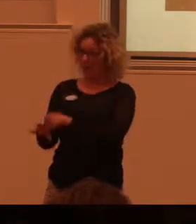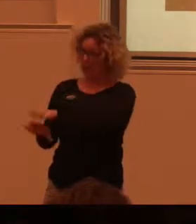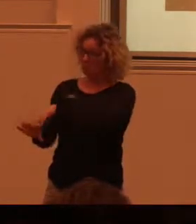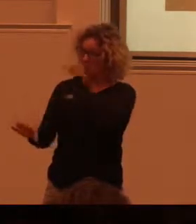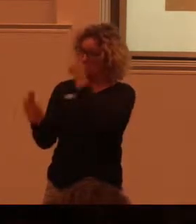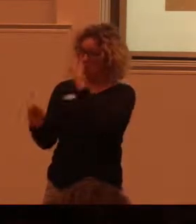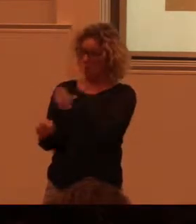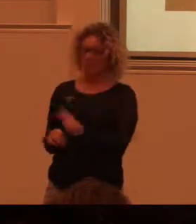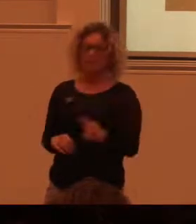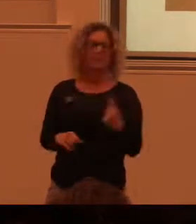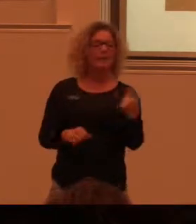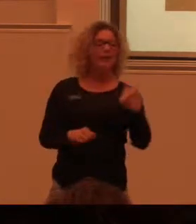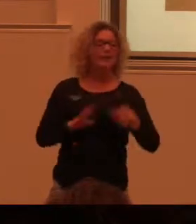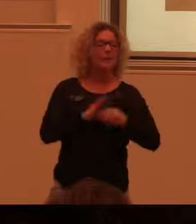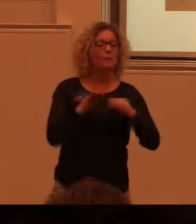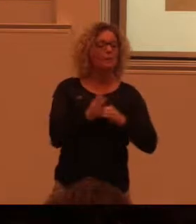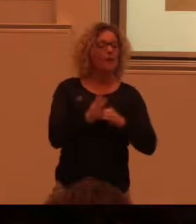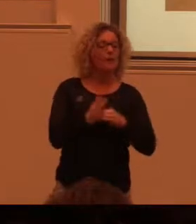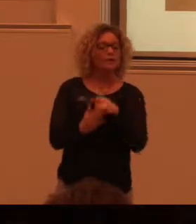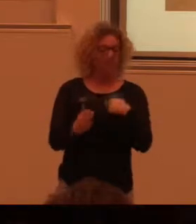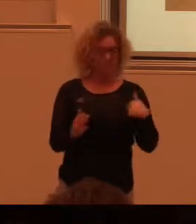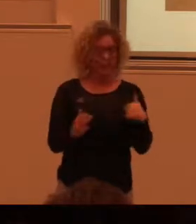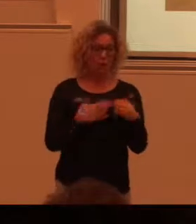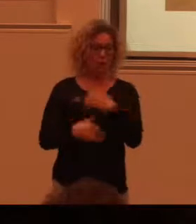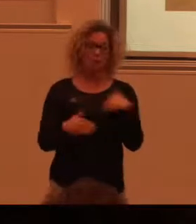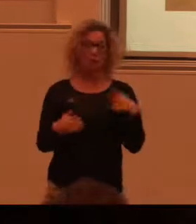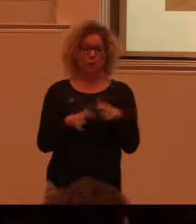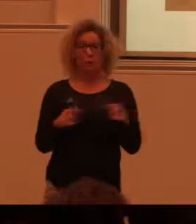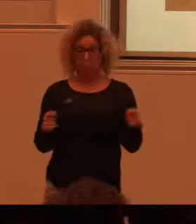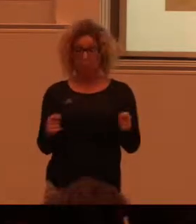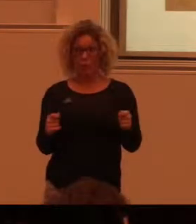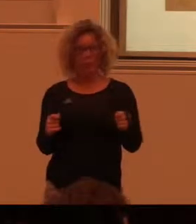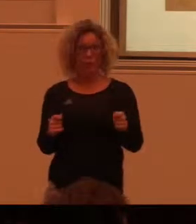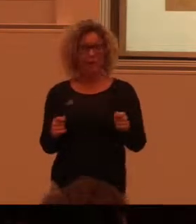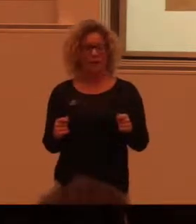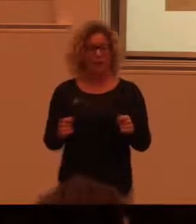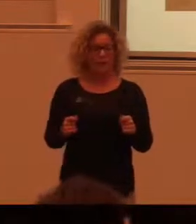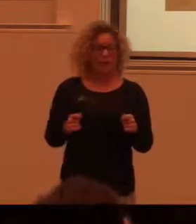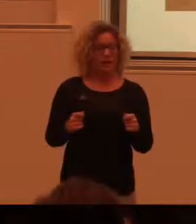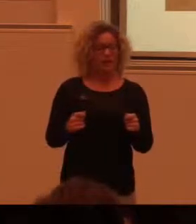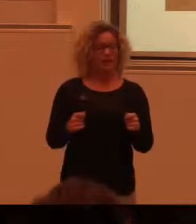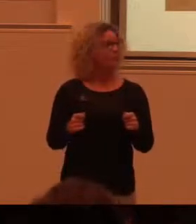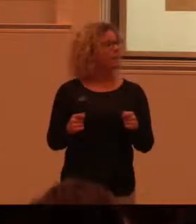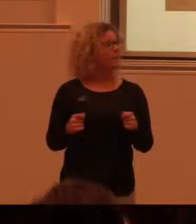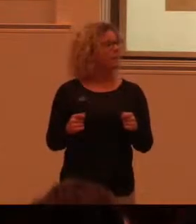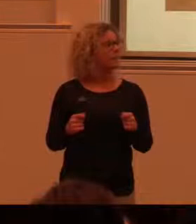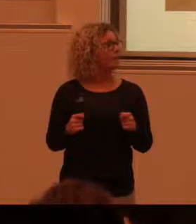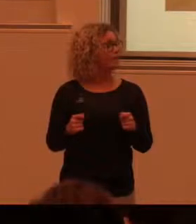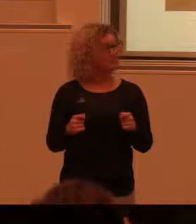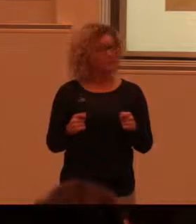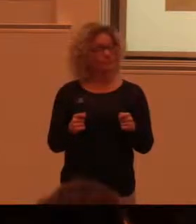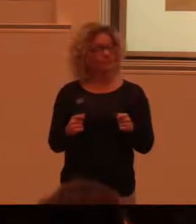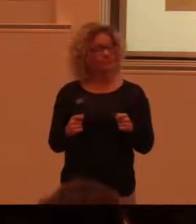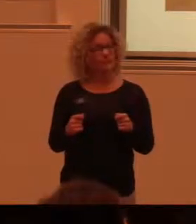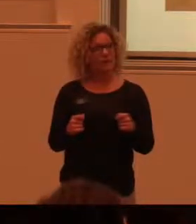Ett annat projekt som vi själva gjort på Hembygdsförbundet kommer från den skylt som vi har där. Som jag